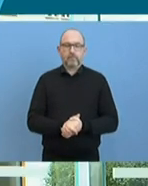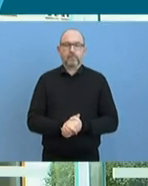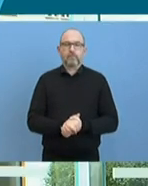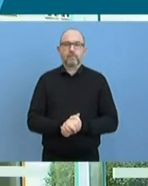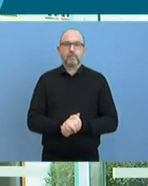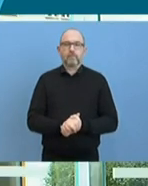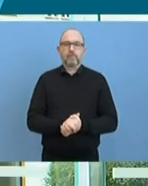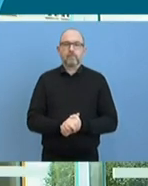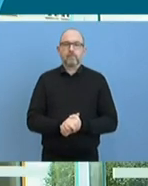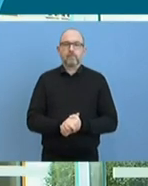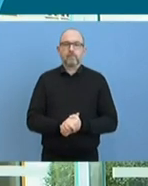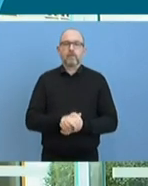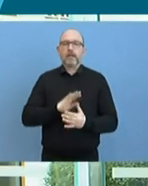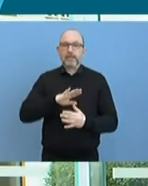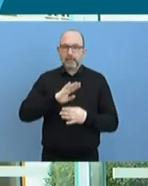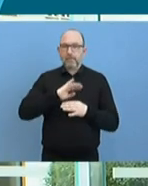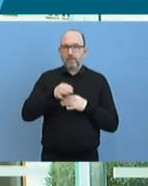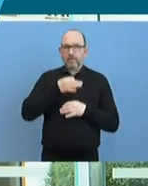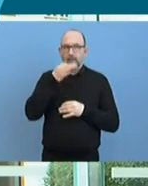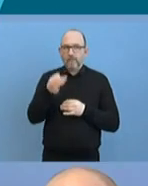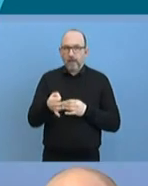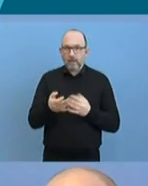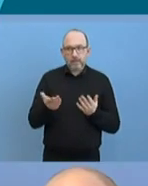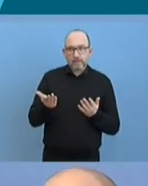Noch mal eine Nachfrage? Bitte.